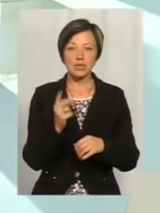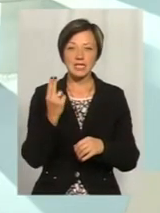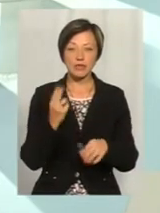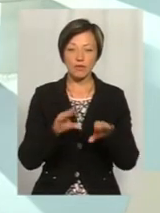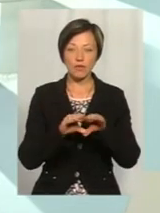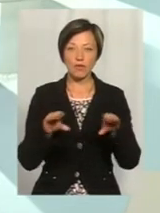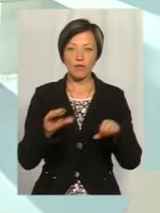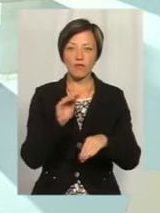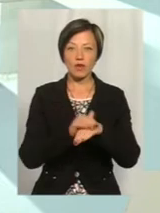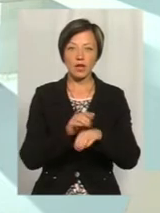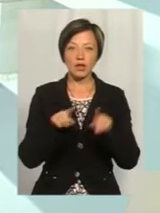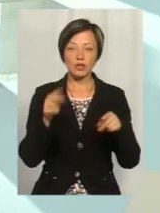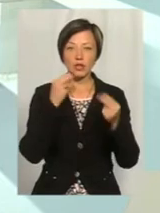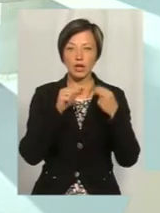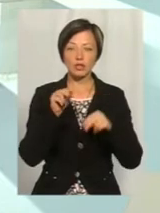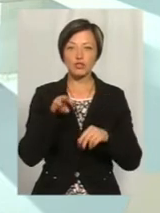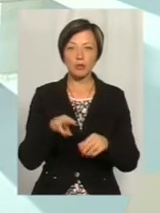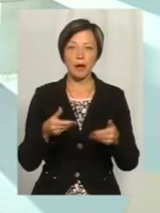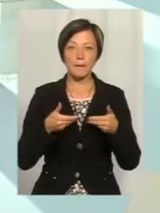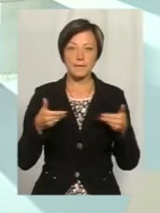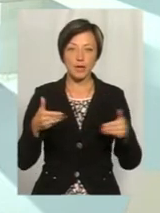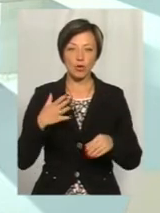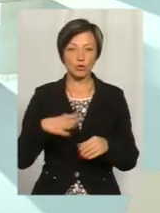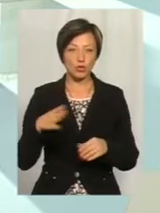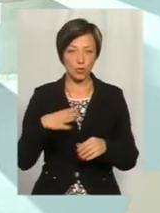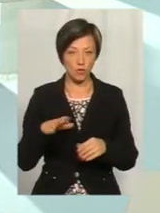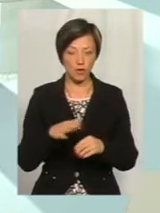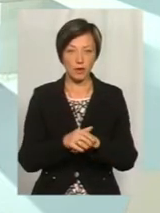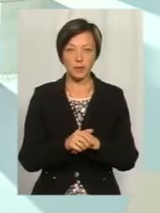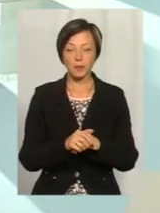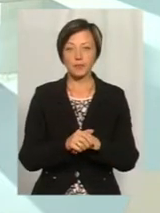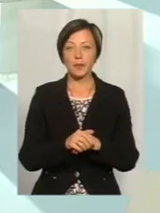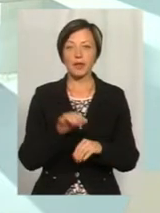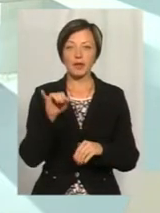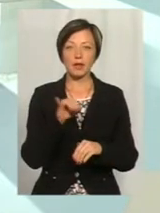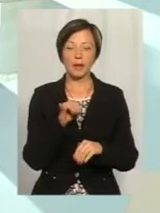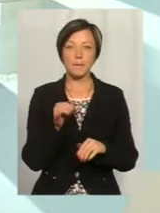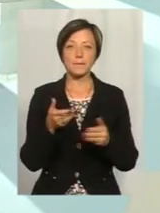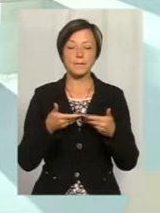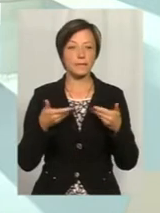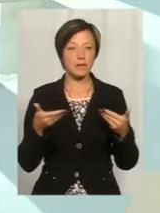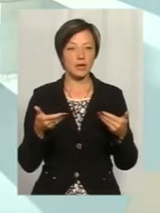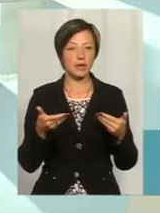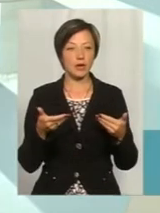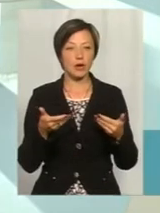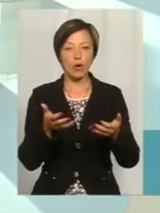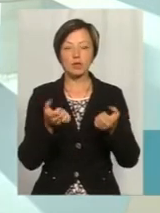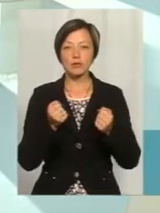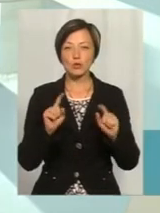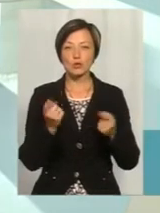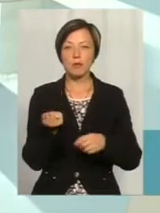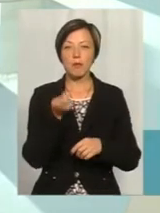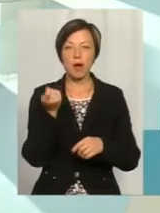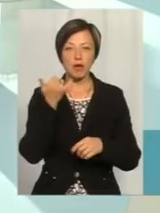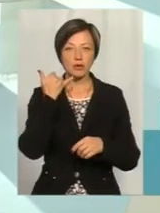сигналом виявилося дещо кращим, ніж ми на те очікували. І, до речі, ми отримували дуже мало